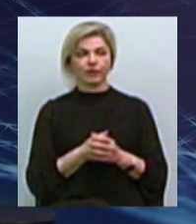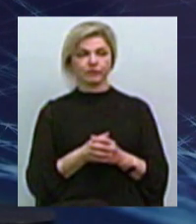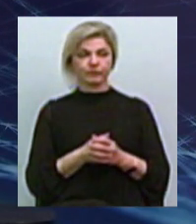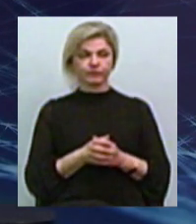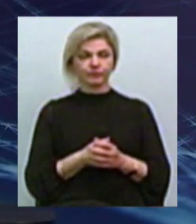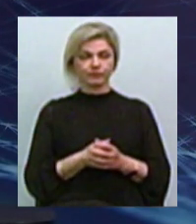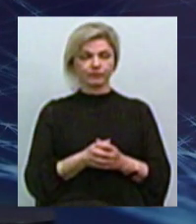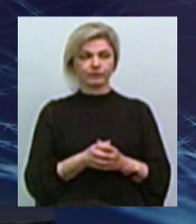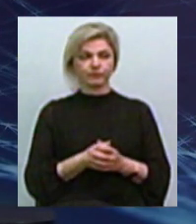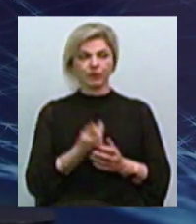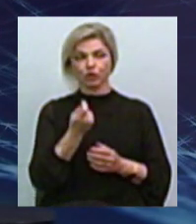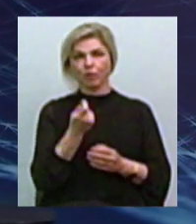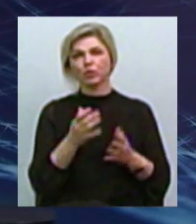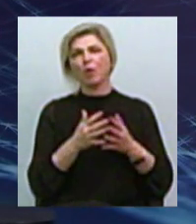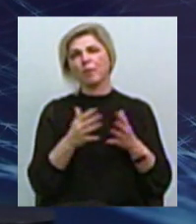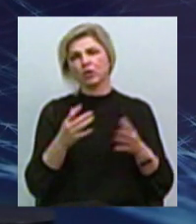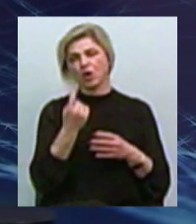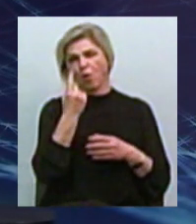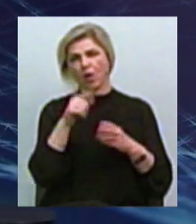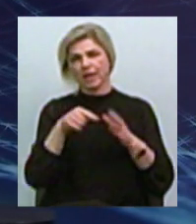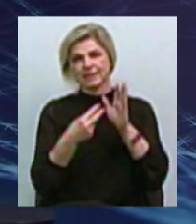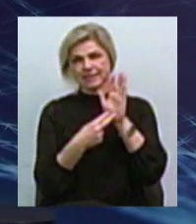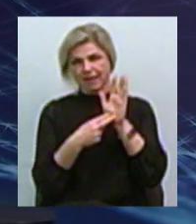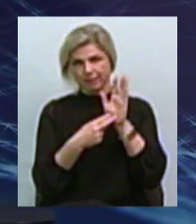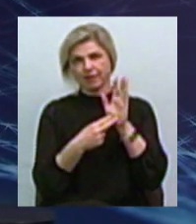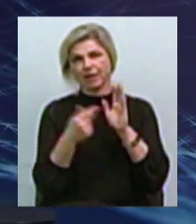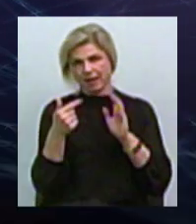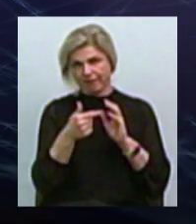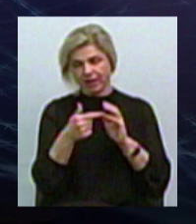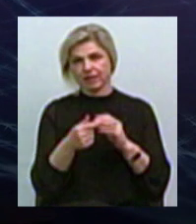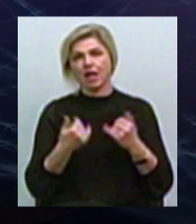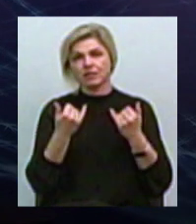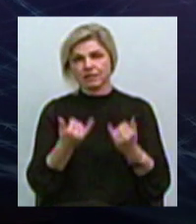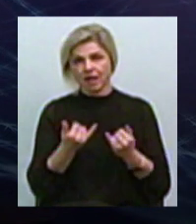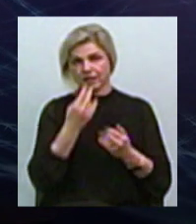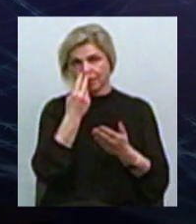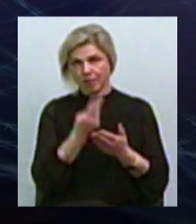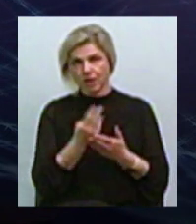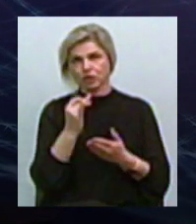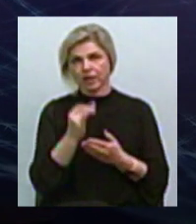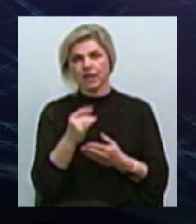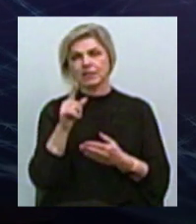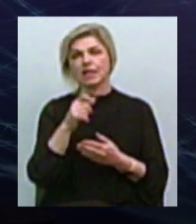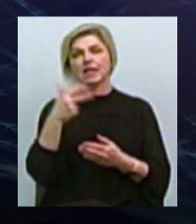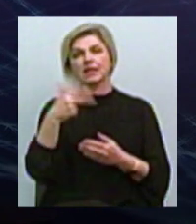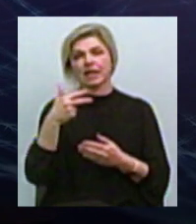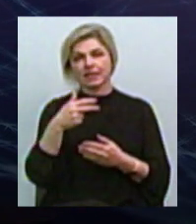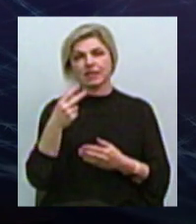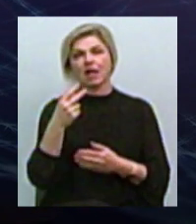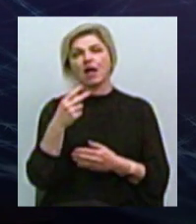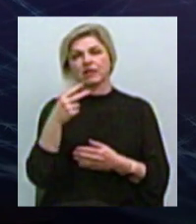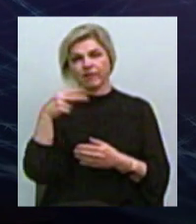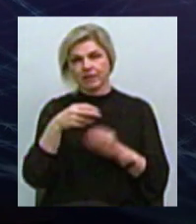ніколи не було Було трохи менше двох, там один і сім таке Але зараз ми бачили навіть і за 30 це було у 2015